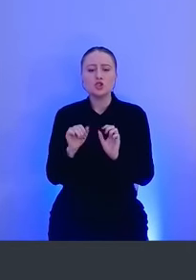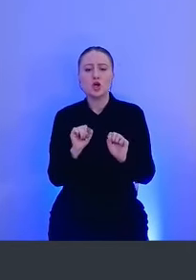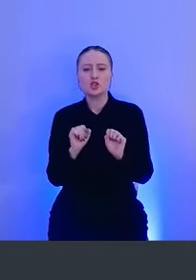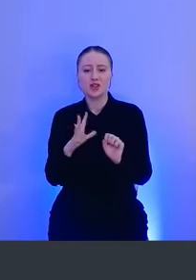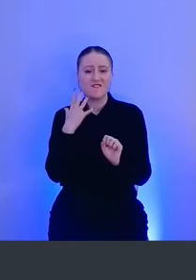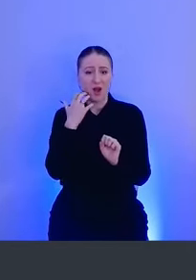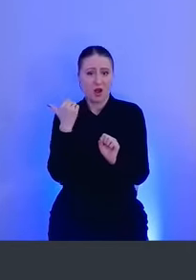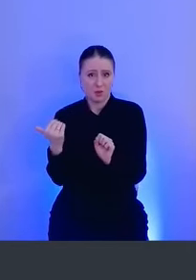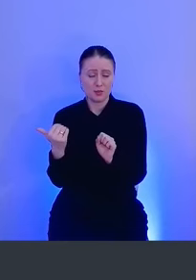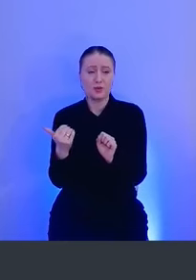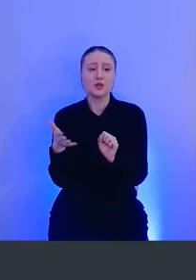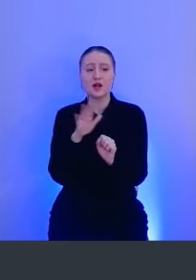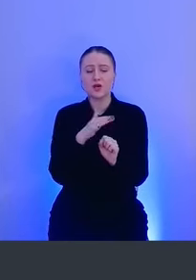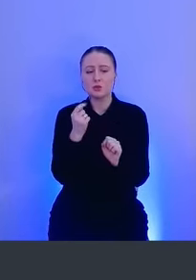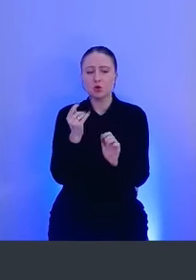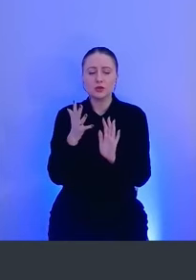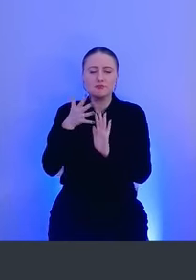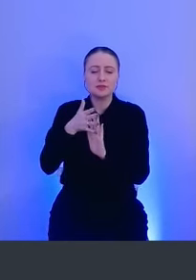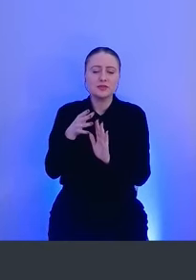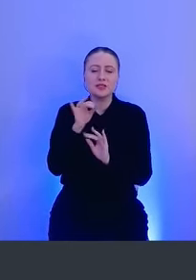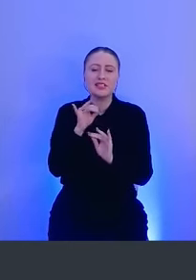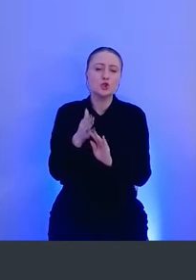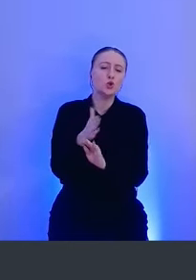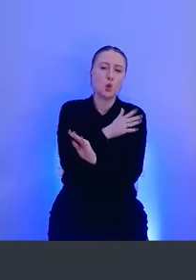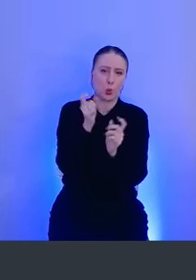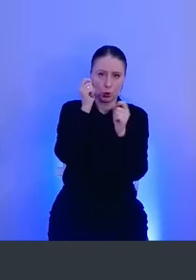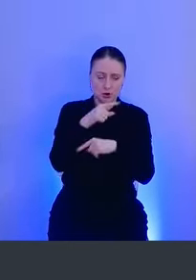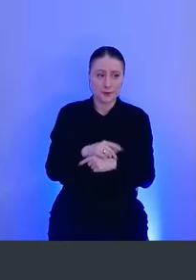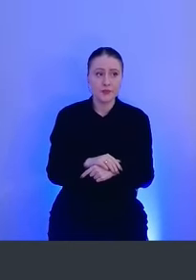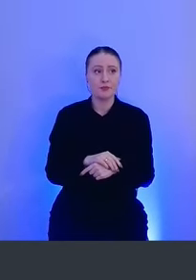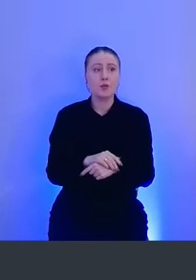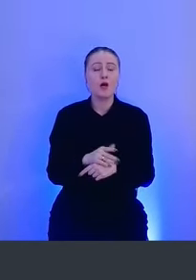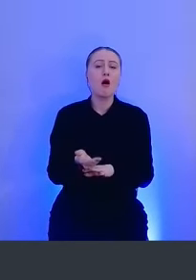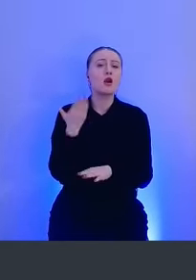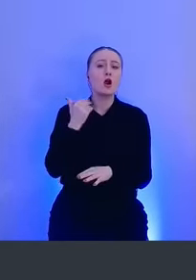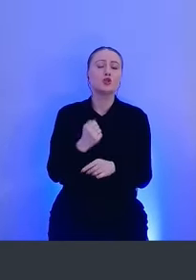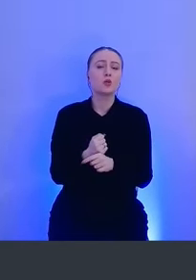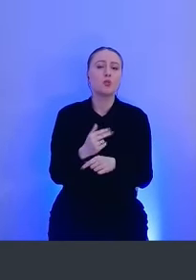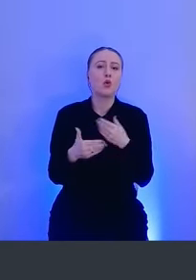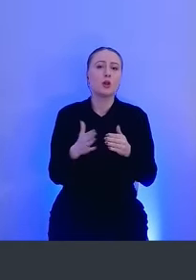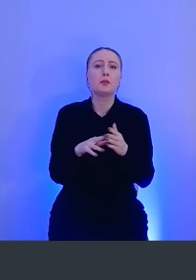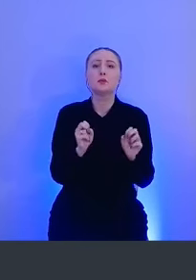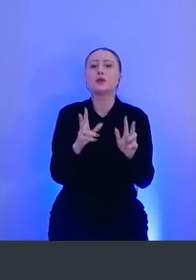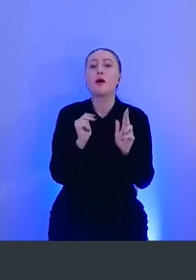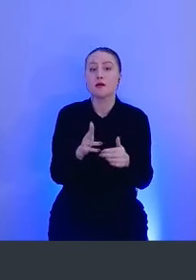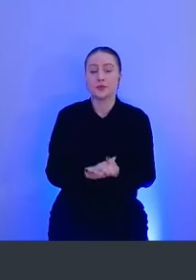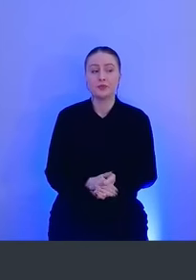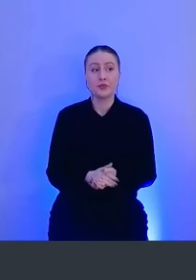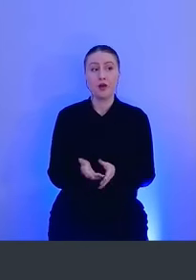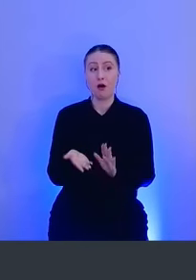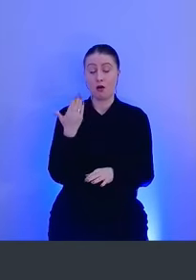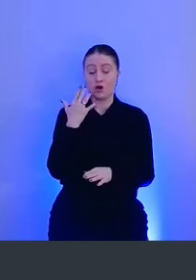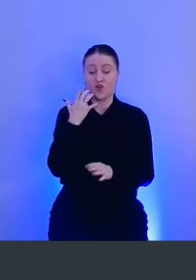безопасности, давайте немножко погрузимся в историю. То есть как это работало раньше. Ранее в